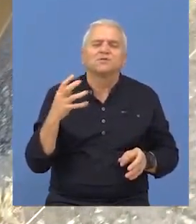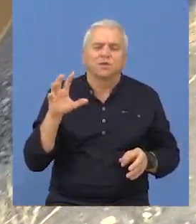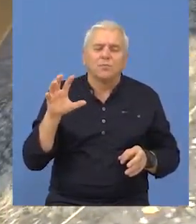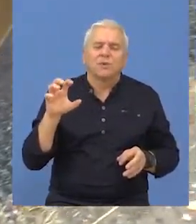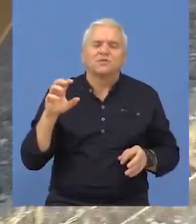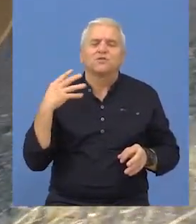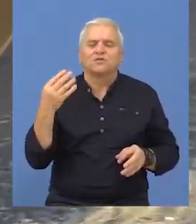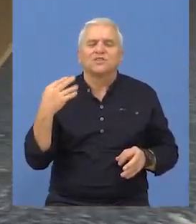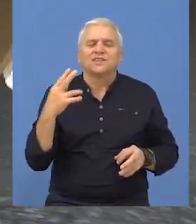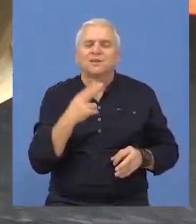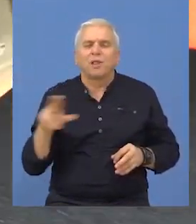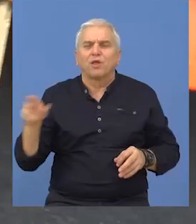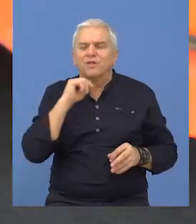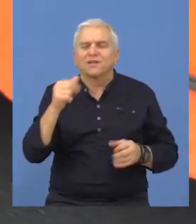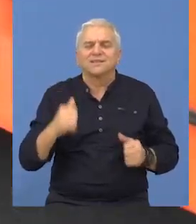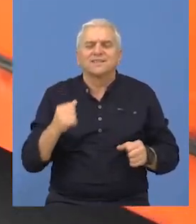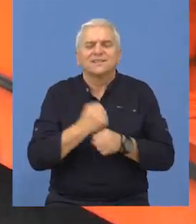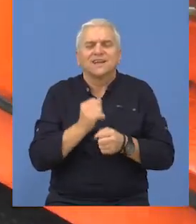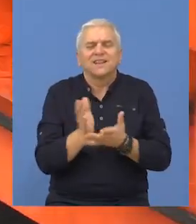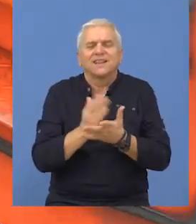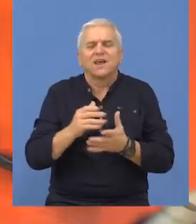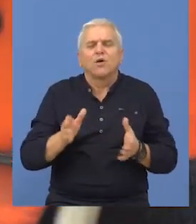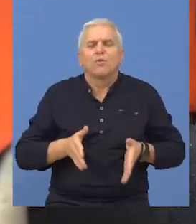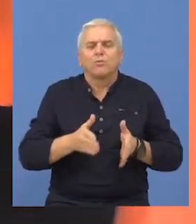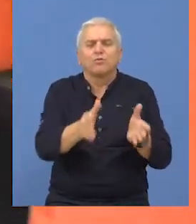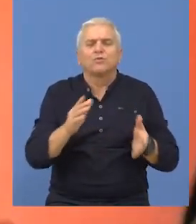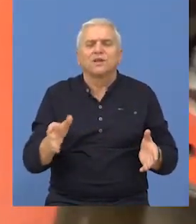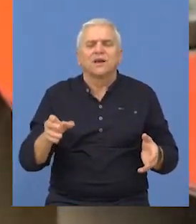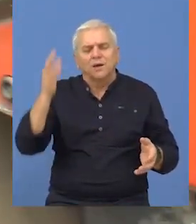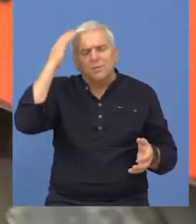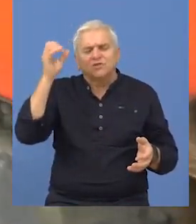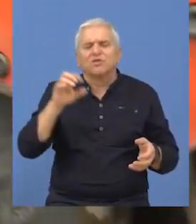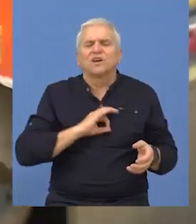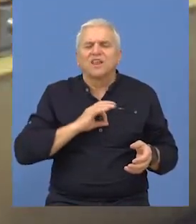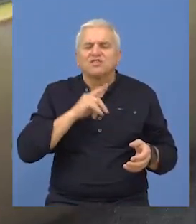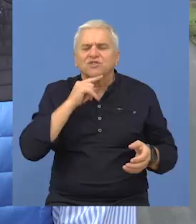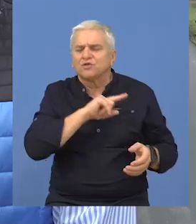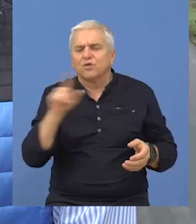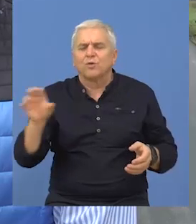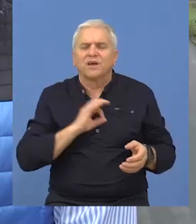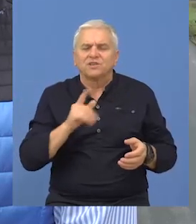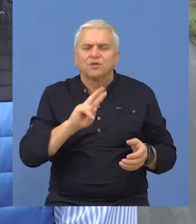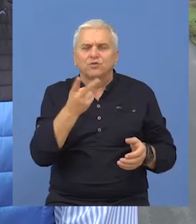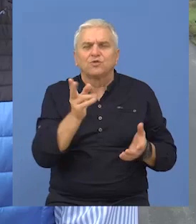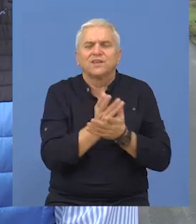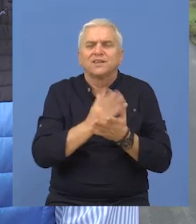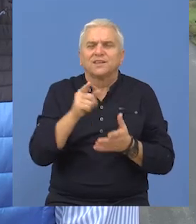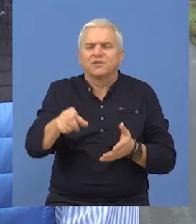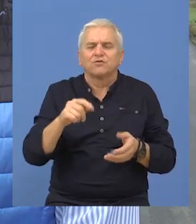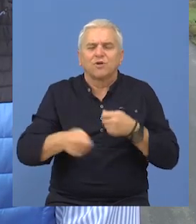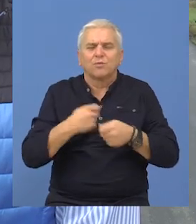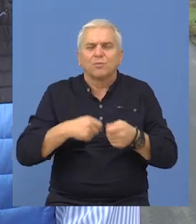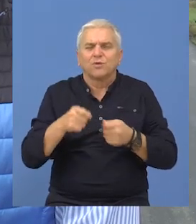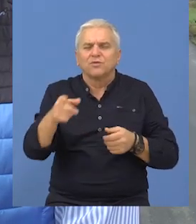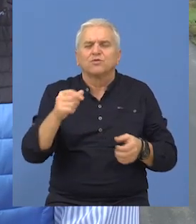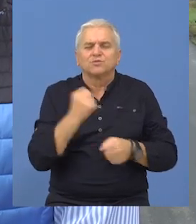miliona dinara. Sada se izvode radovi na deonici od Bačkog radišta do Bečeja, to je druga faza u